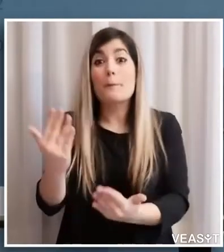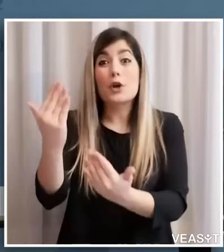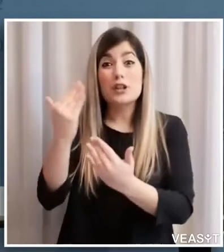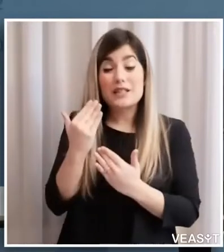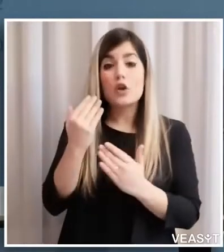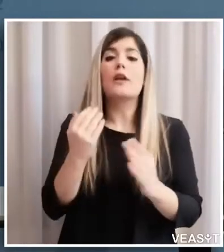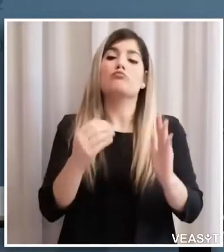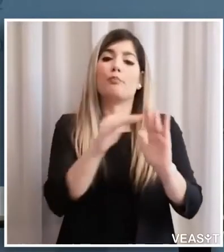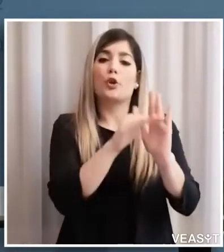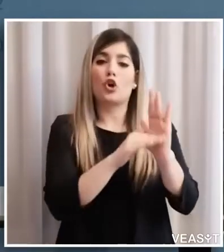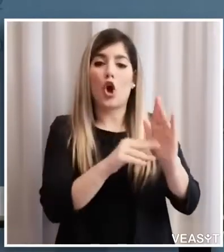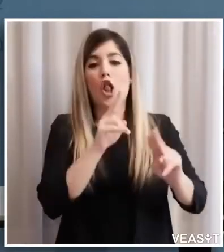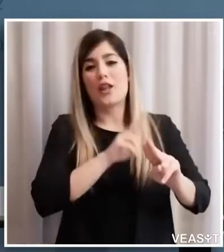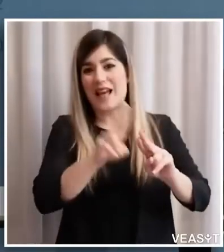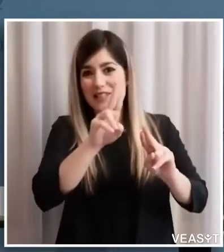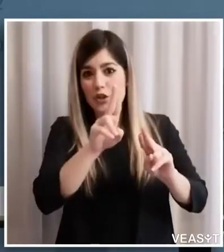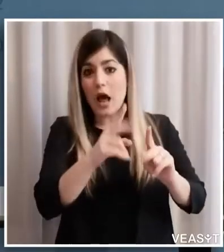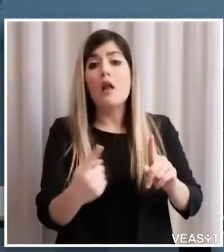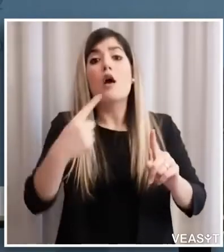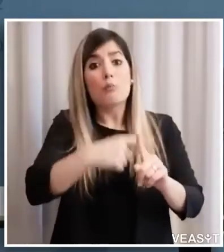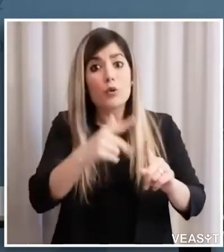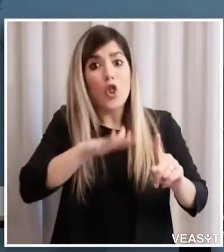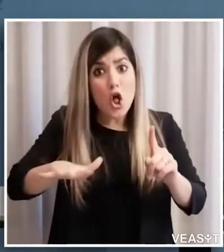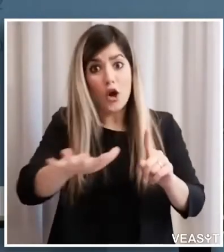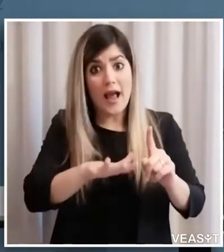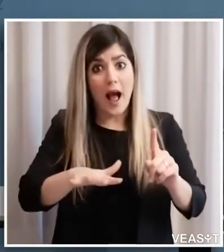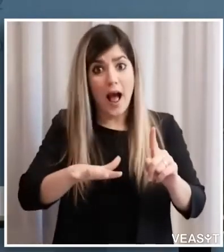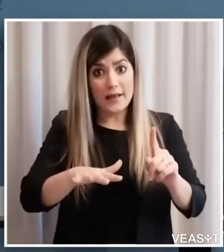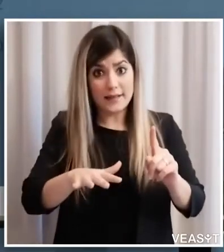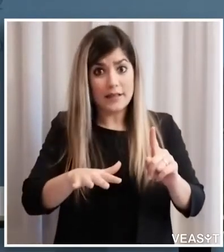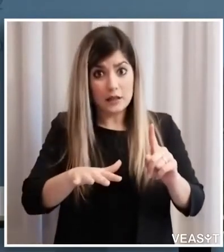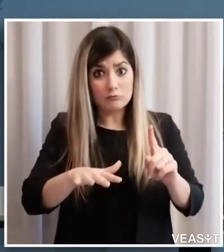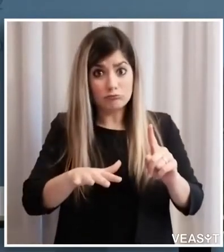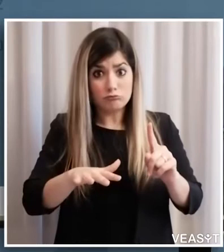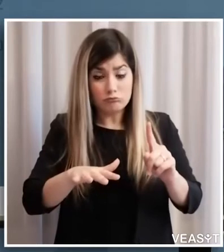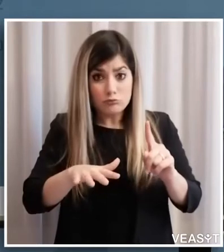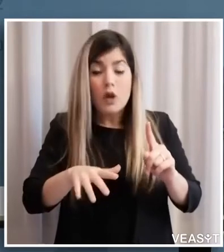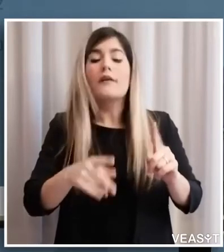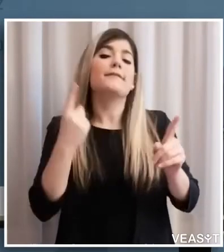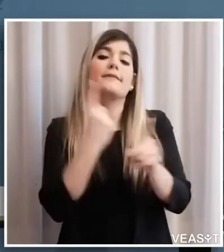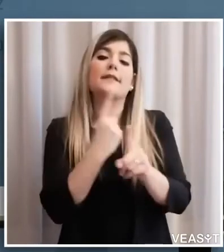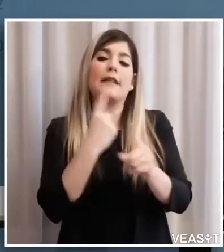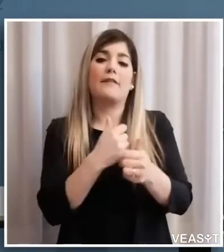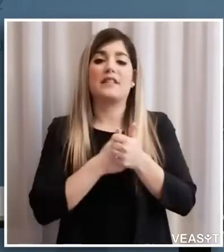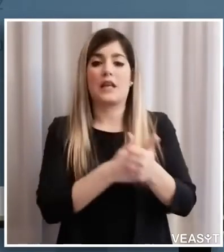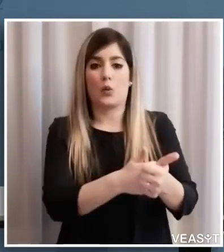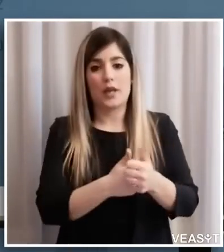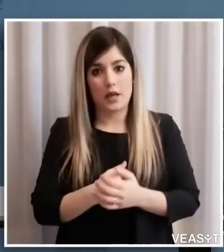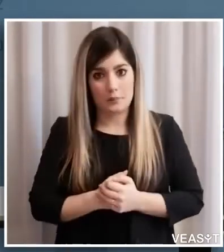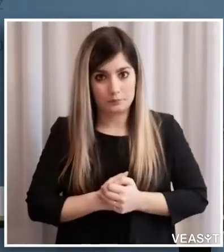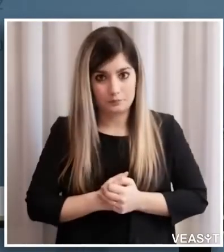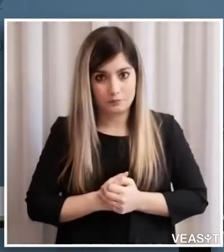sia nei protocolli a livello nazionale ma anche in quelli firmati a livello locale tra le rappresentanze sindacali e quelli datoriali.